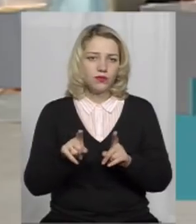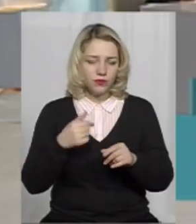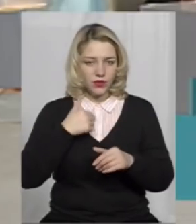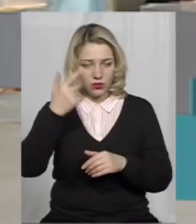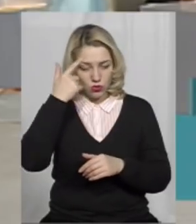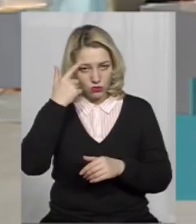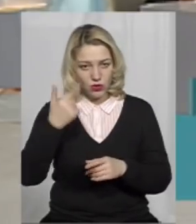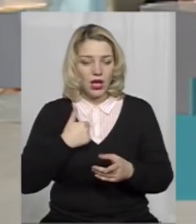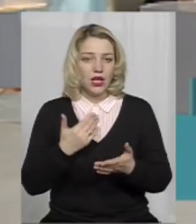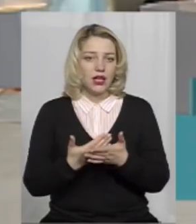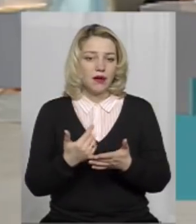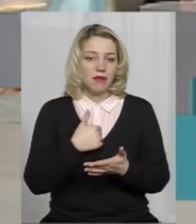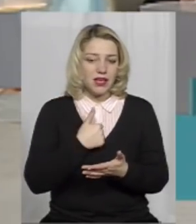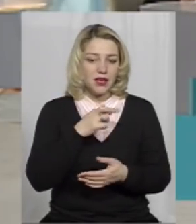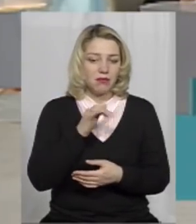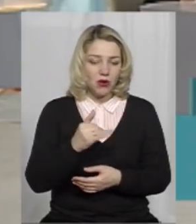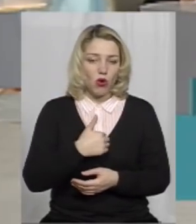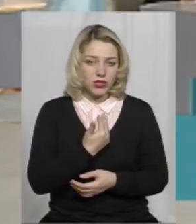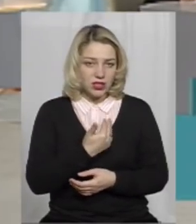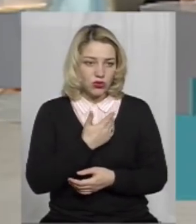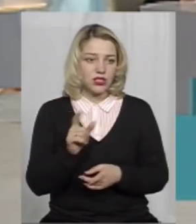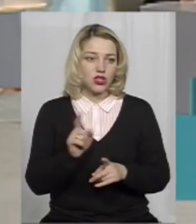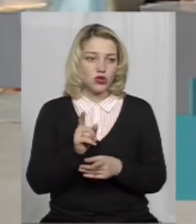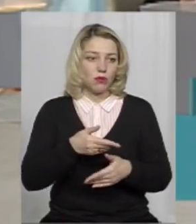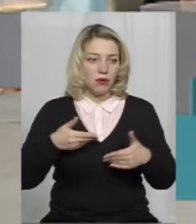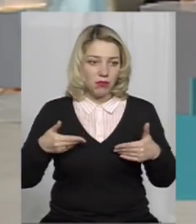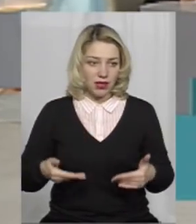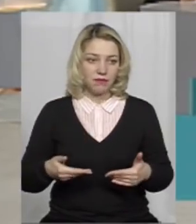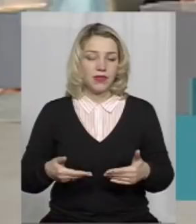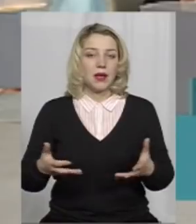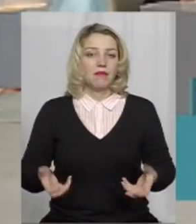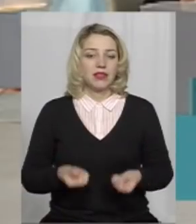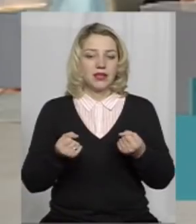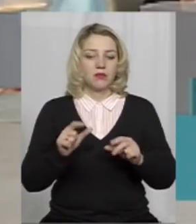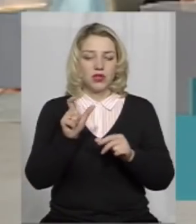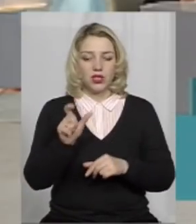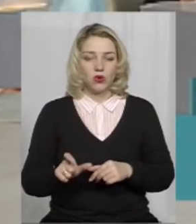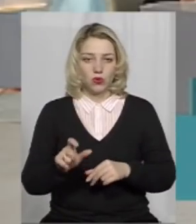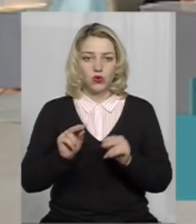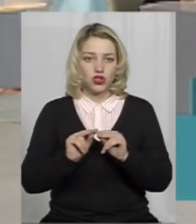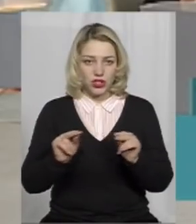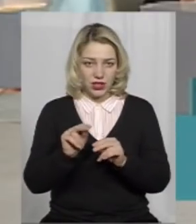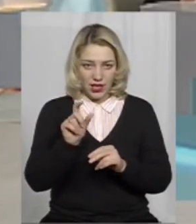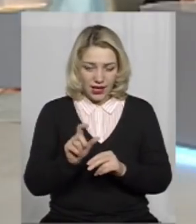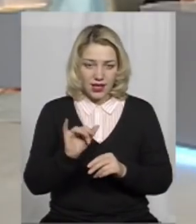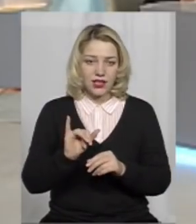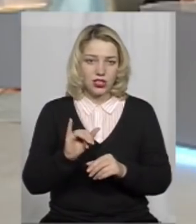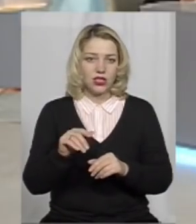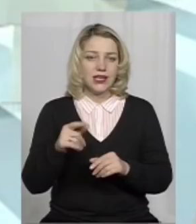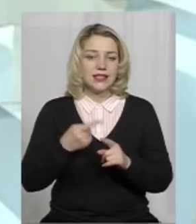думаю? Мені би хотілося, щоб ми підтримали вчителя насправді, щоб ті